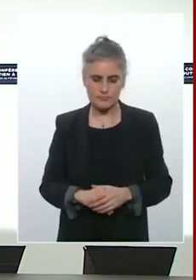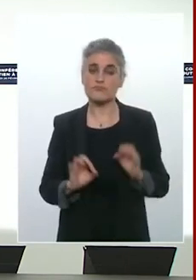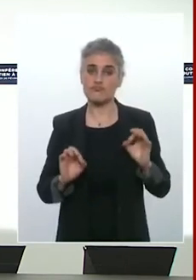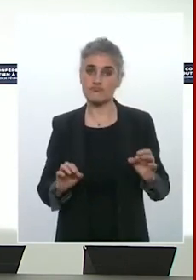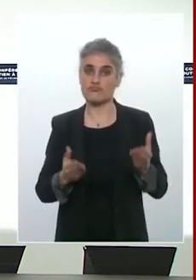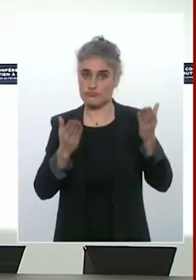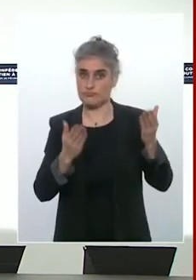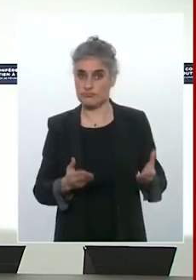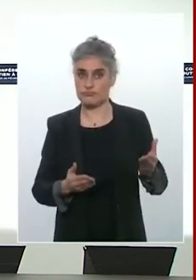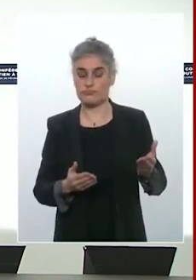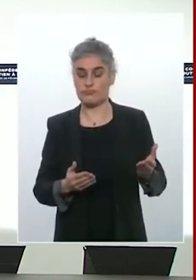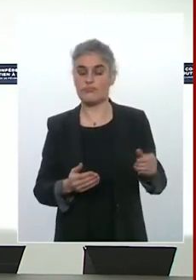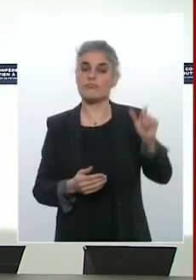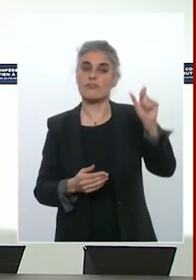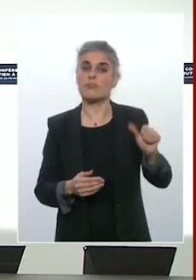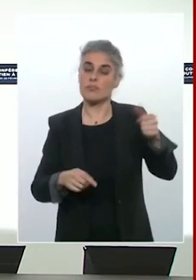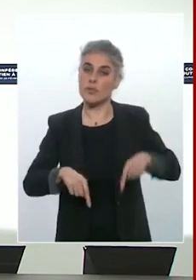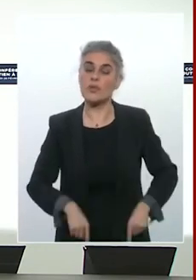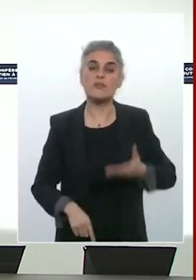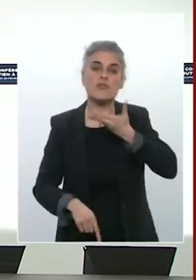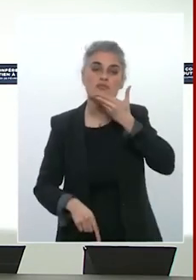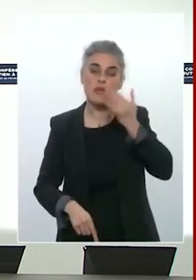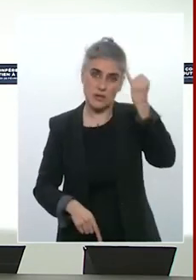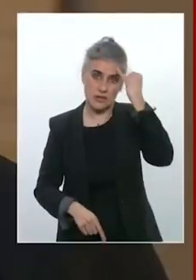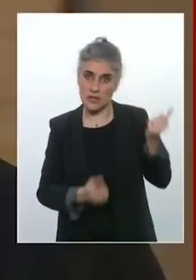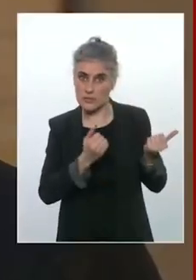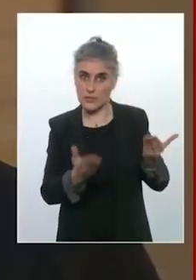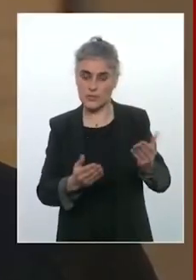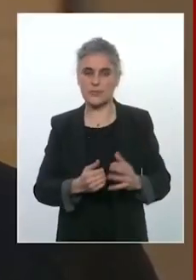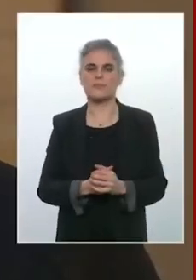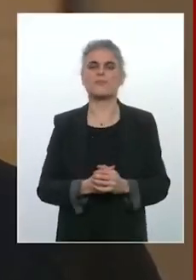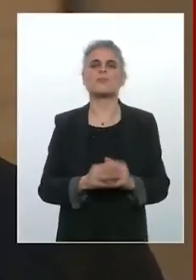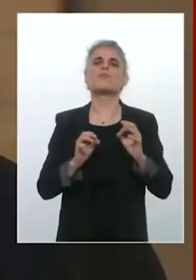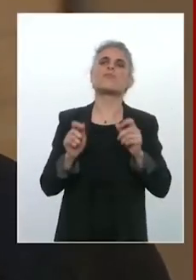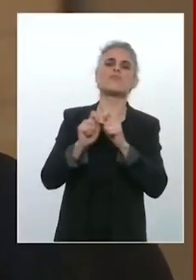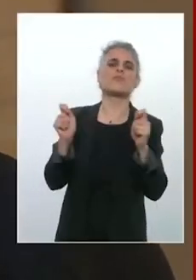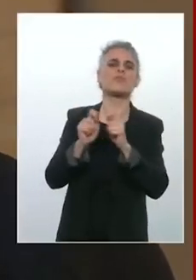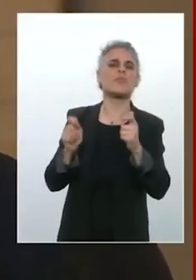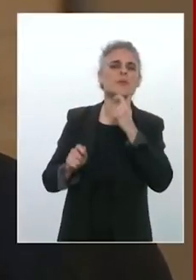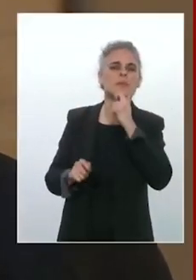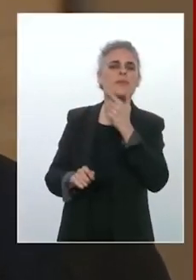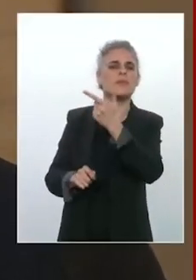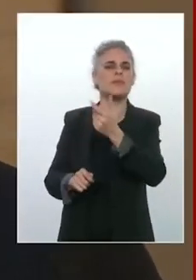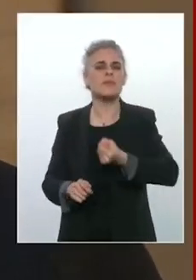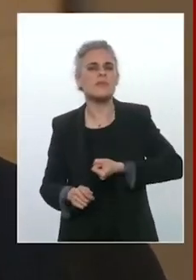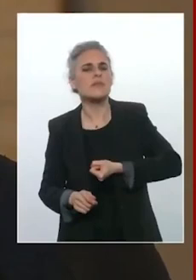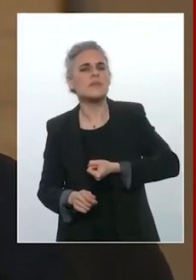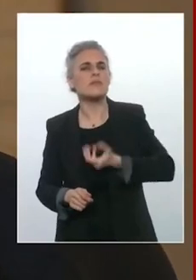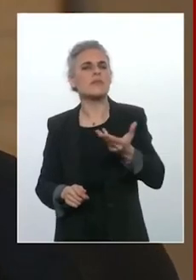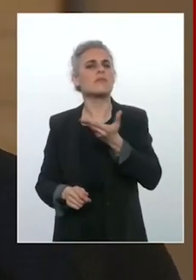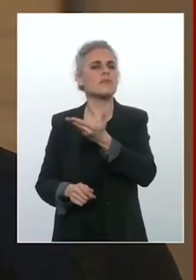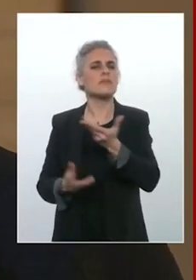le Premier ministre Tchèque. Le quotidien britannique, il a évoqué le Financial Times, il avait évoqué une somme d'un